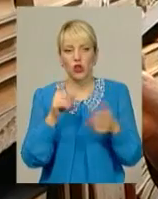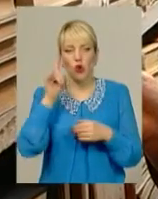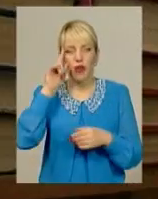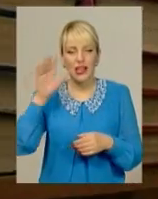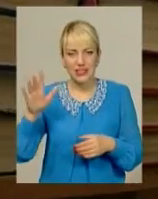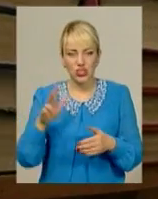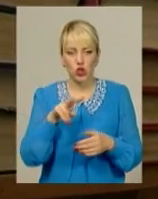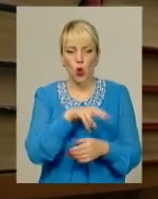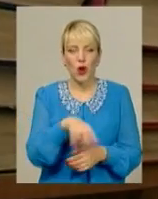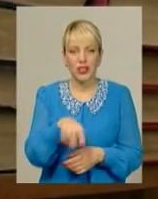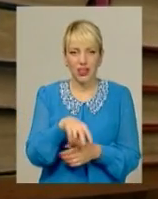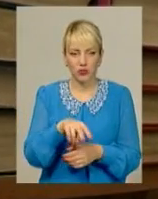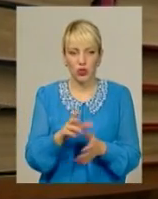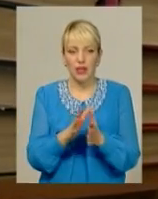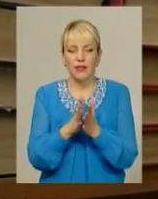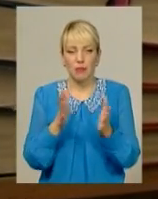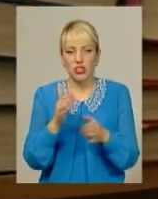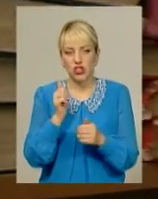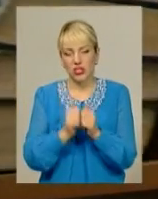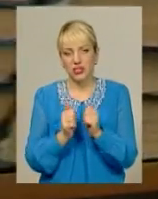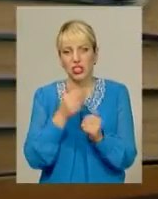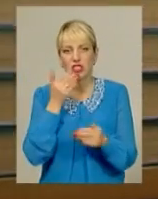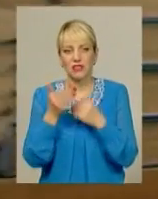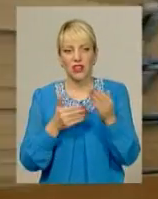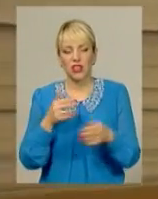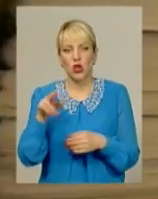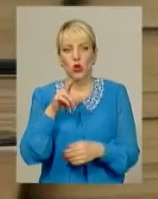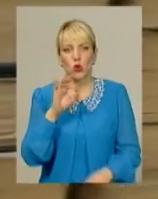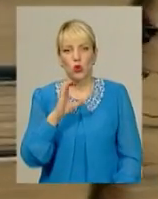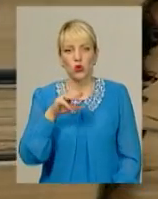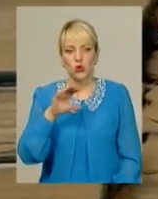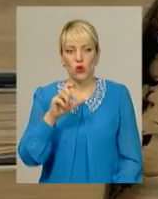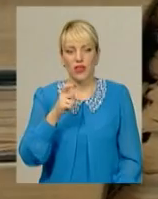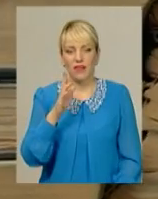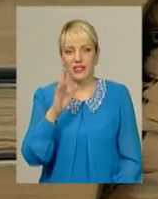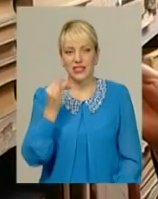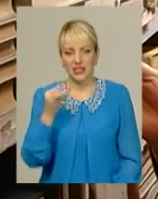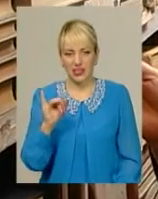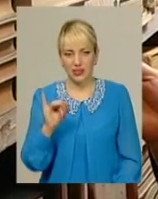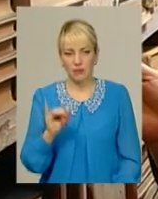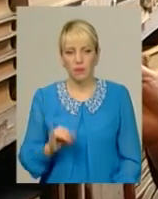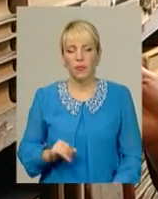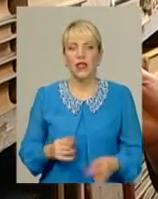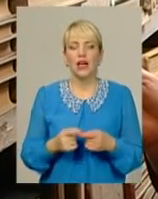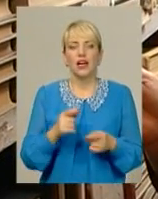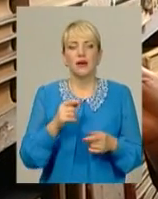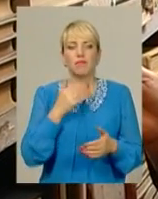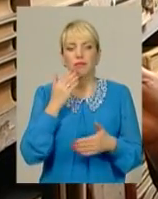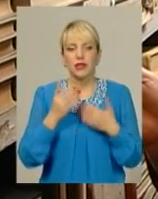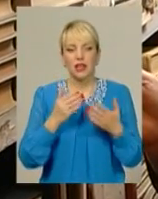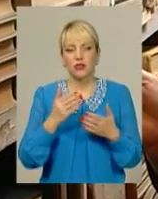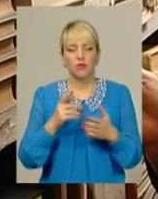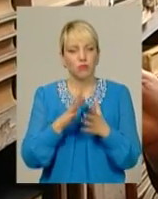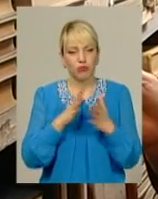літератури. Найбільш частіше звертаються до Достоєвського. Із класиків світової літератури питається